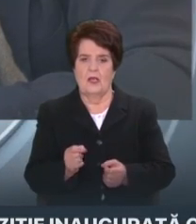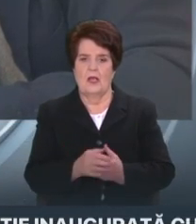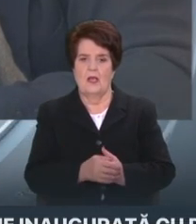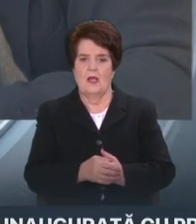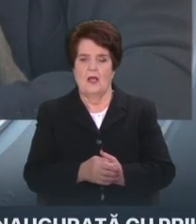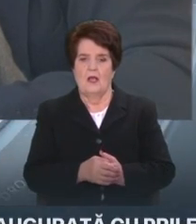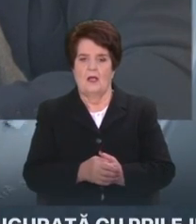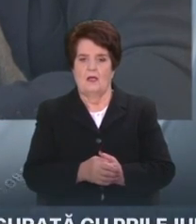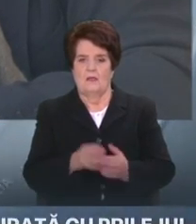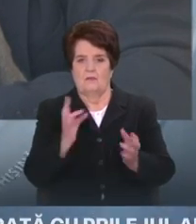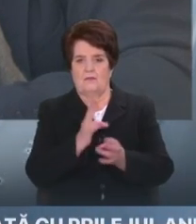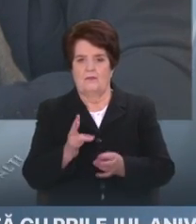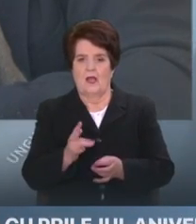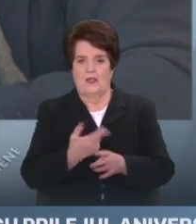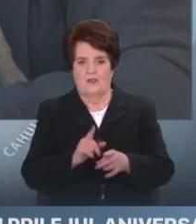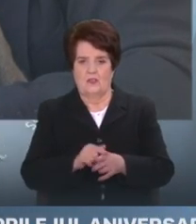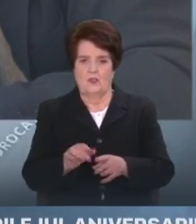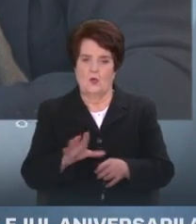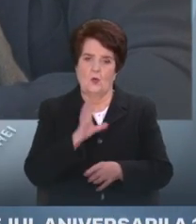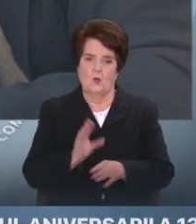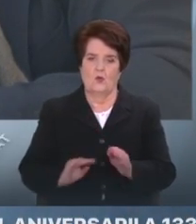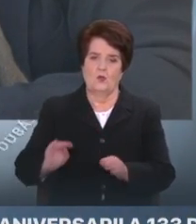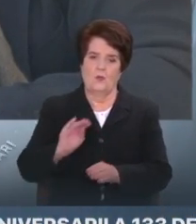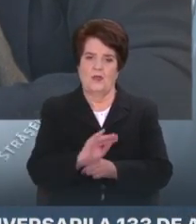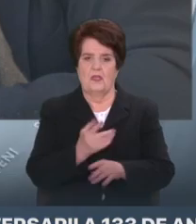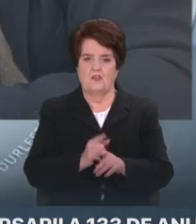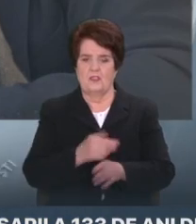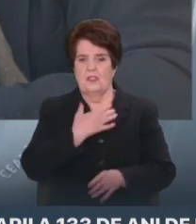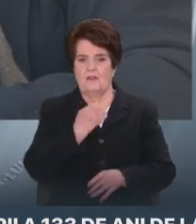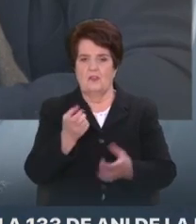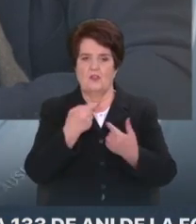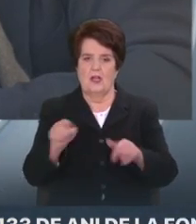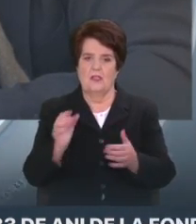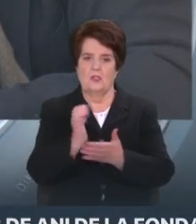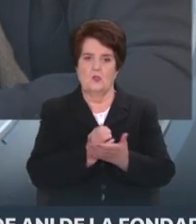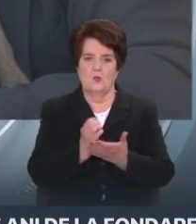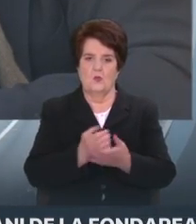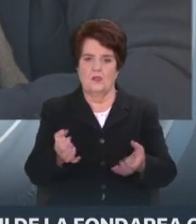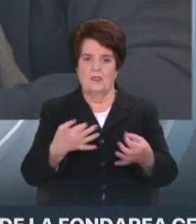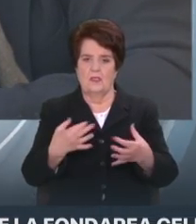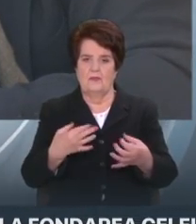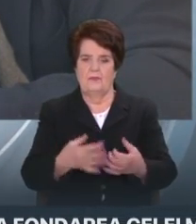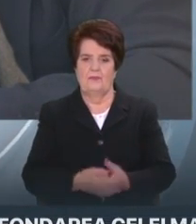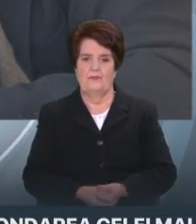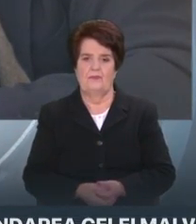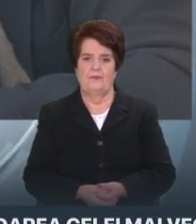posibil acest lucru? A fost suplinit acest deficit din alte surse? Vă rog să ne explicați.